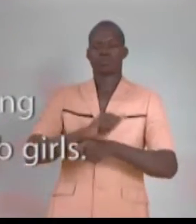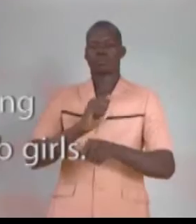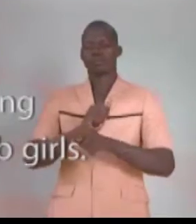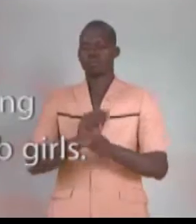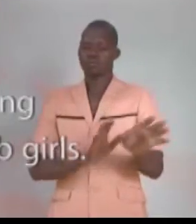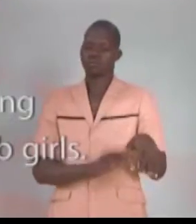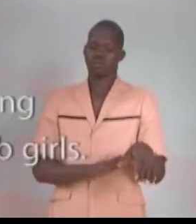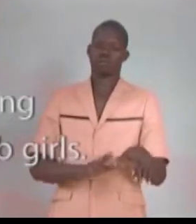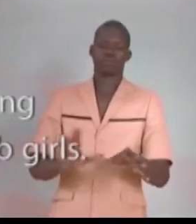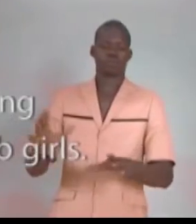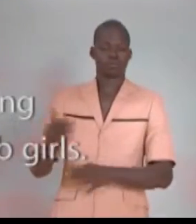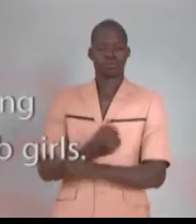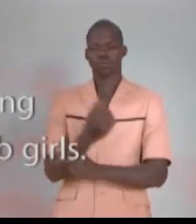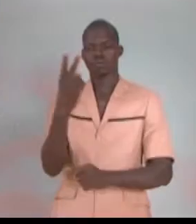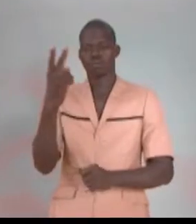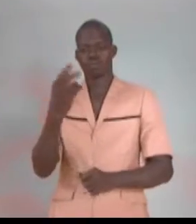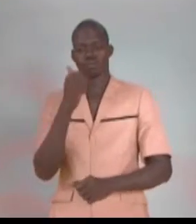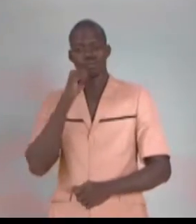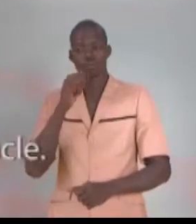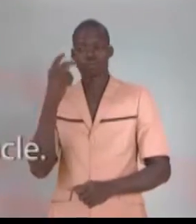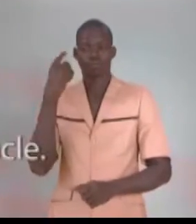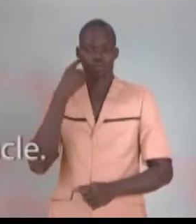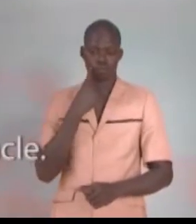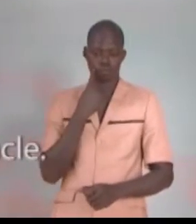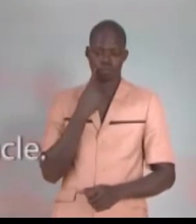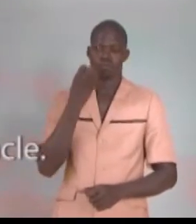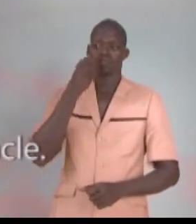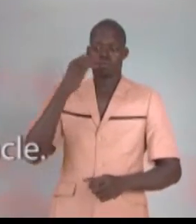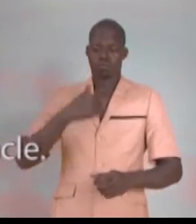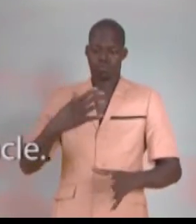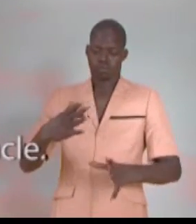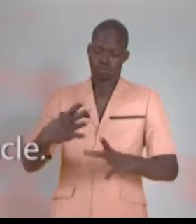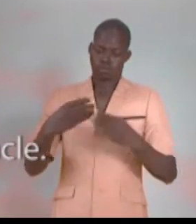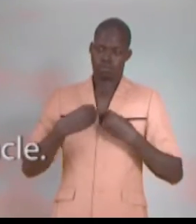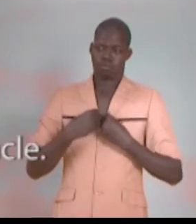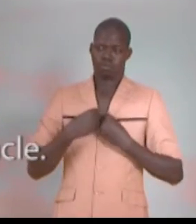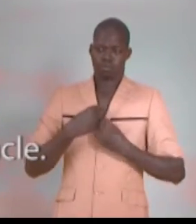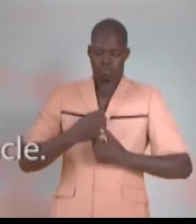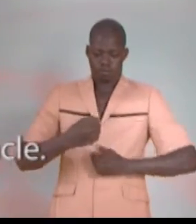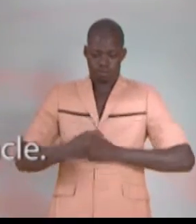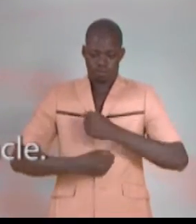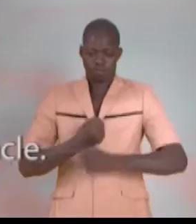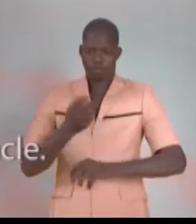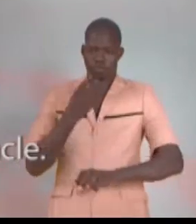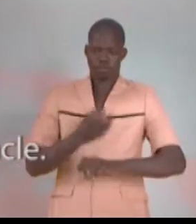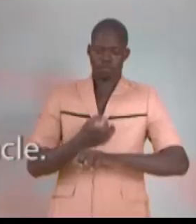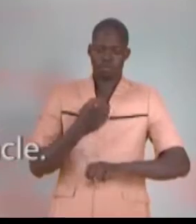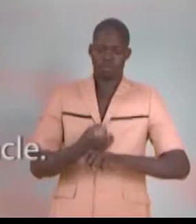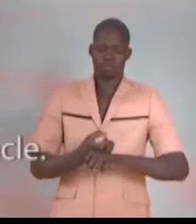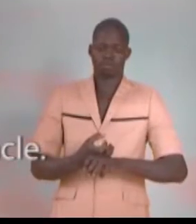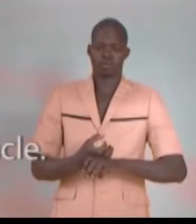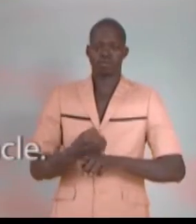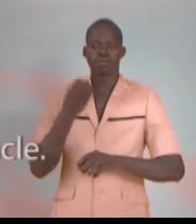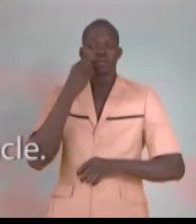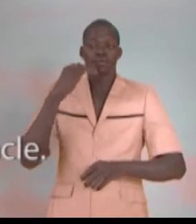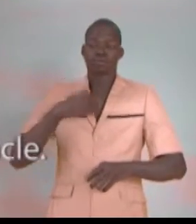et a engagé deux filles sourdes-muettes. Elle a accepté la souffrance, et les difficultés, elle n'a